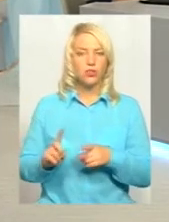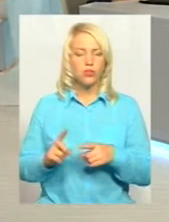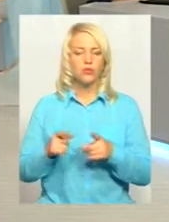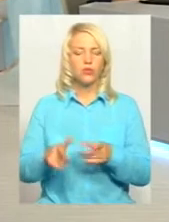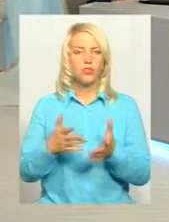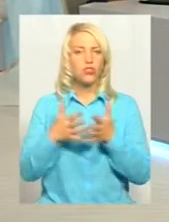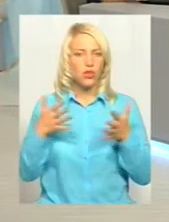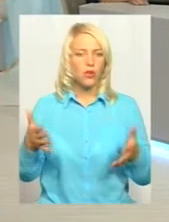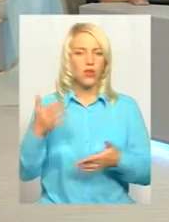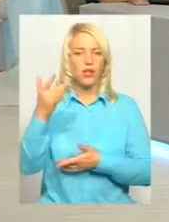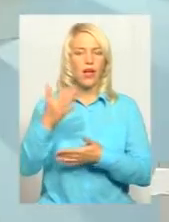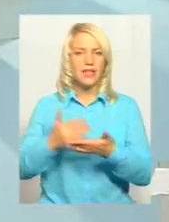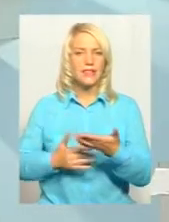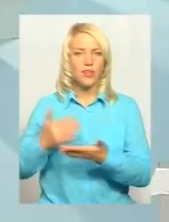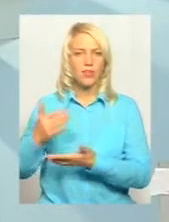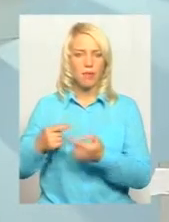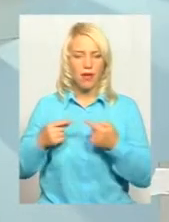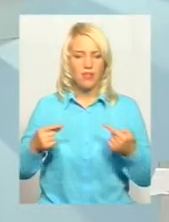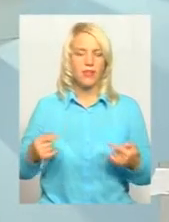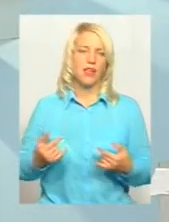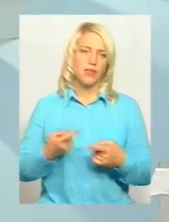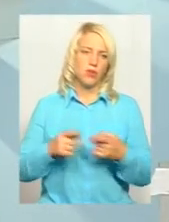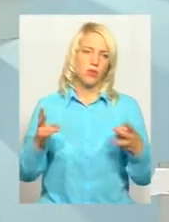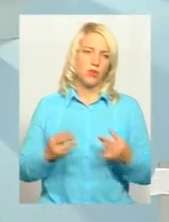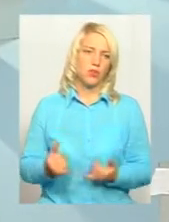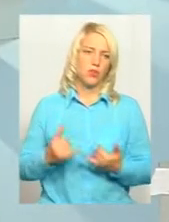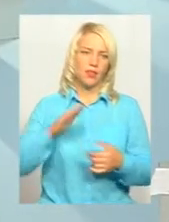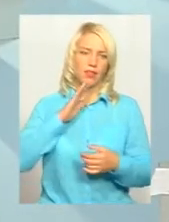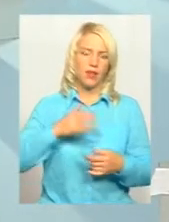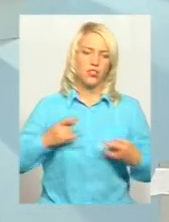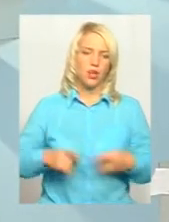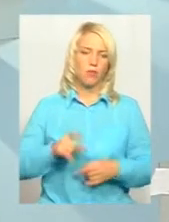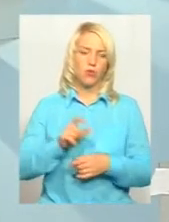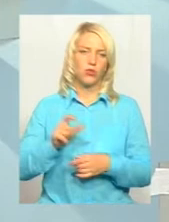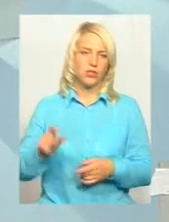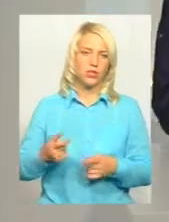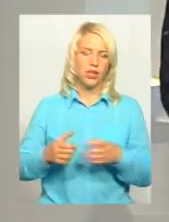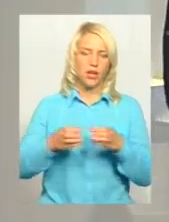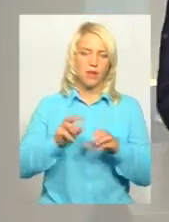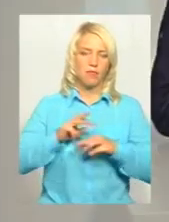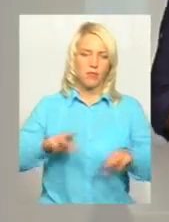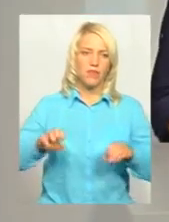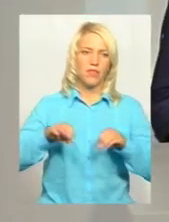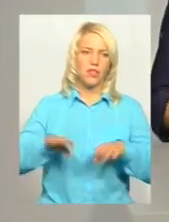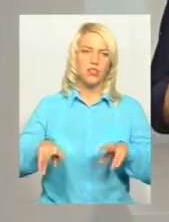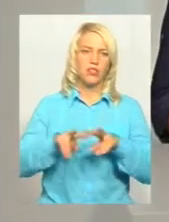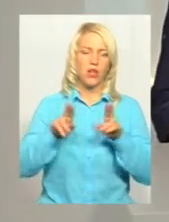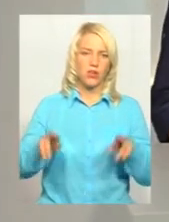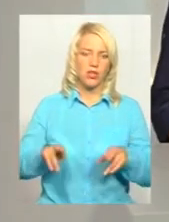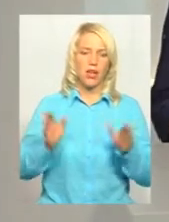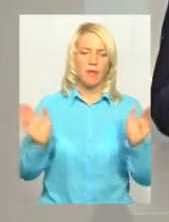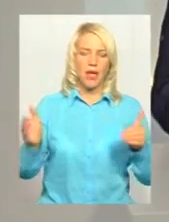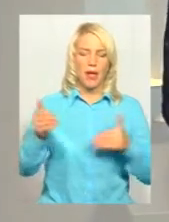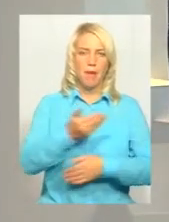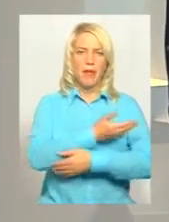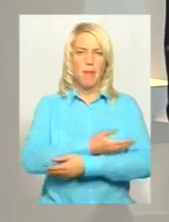асортимент і такий, вкрай необхідний для наших породілів. І Кабмін вирішив, що такі бебі-бокси однакові для всіх, незалежно від